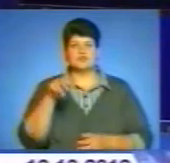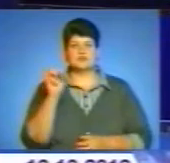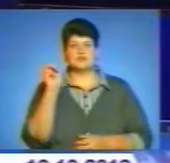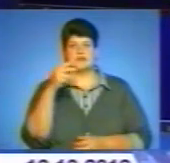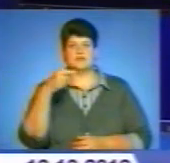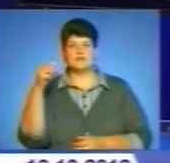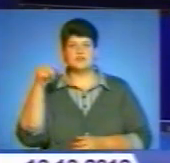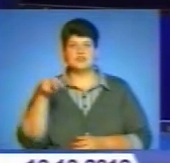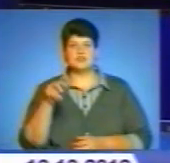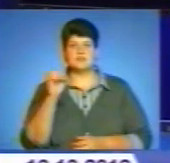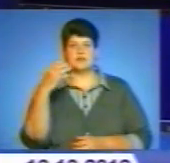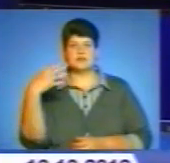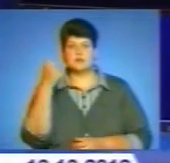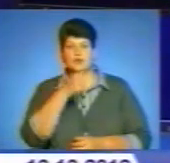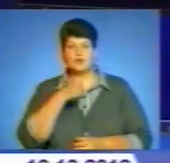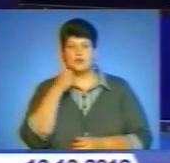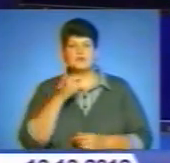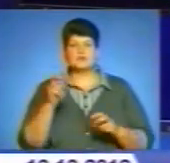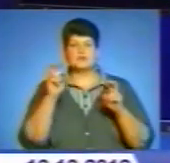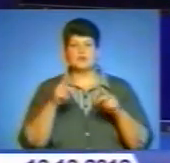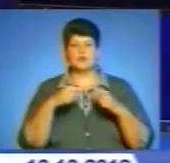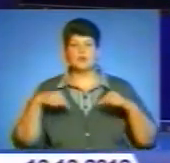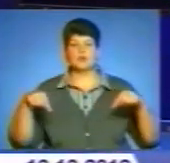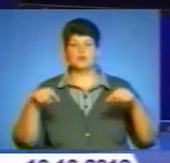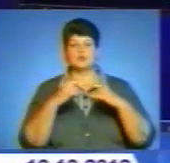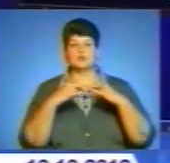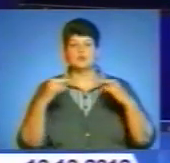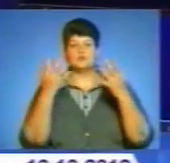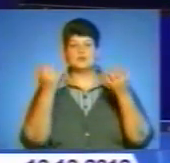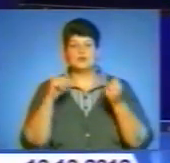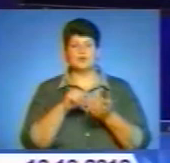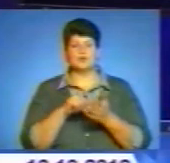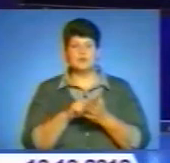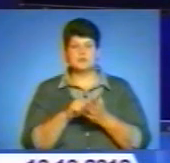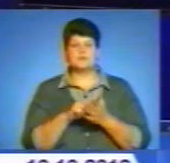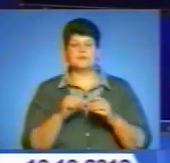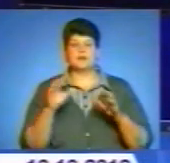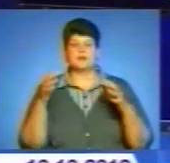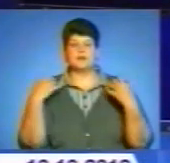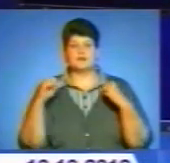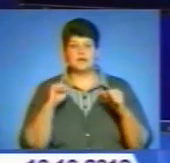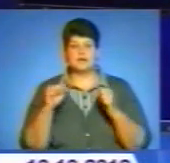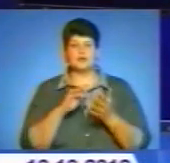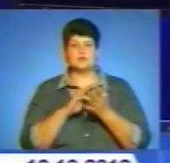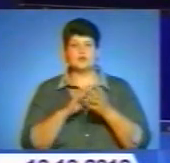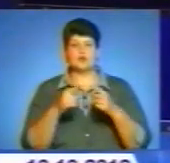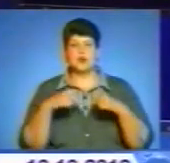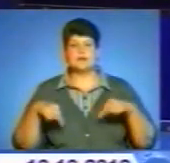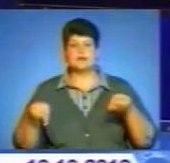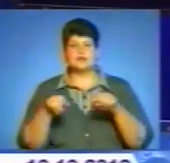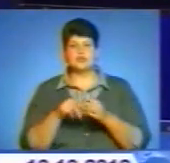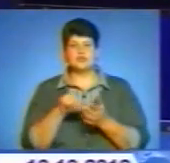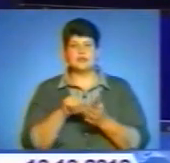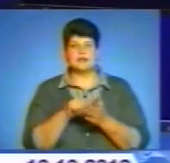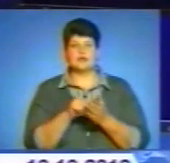Обласні державні адміністрації обговорили проєкт програми розвитку туризму в Тернопільській області на 2013-2015 роки. У